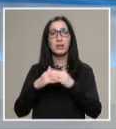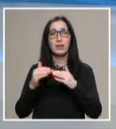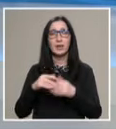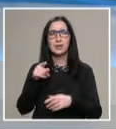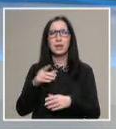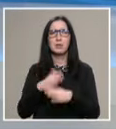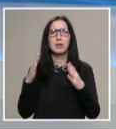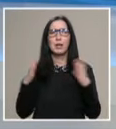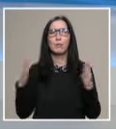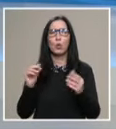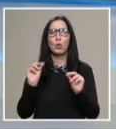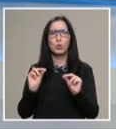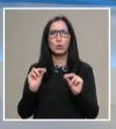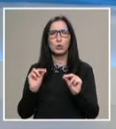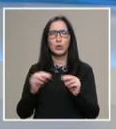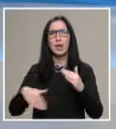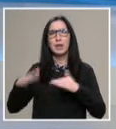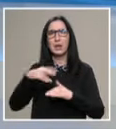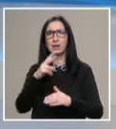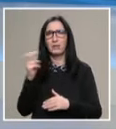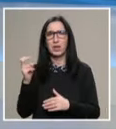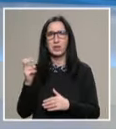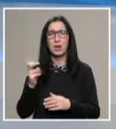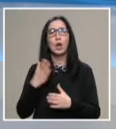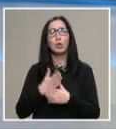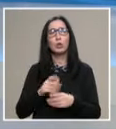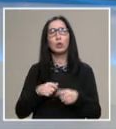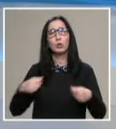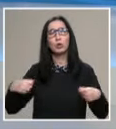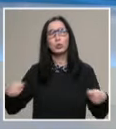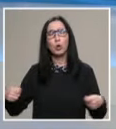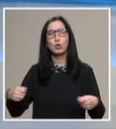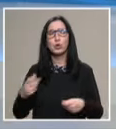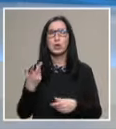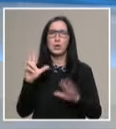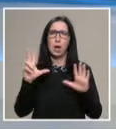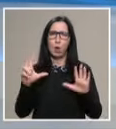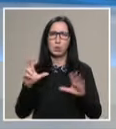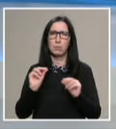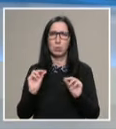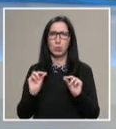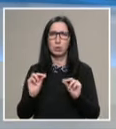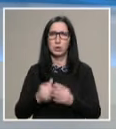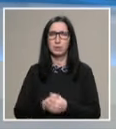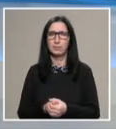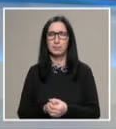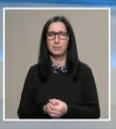Там са най-много курсовите, над 200 казахме, докато дългосрочните са 8 курса в момента.